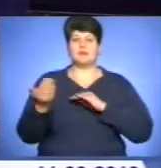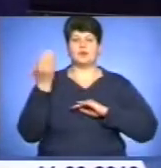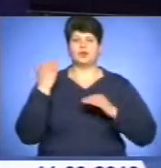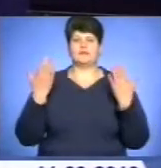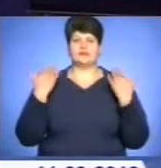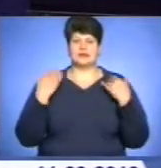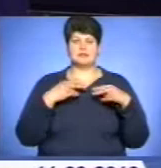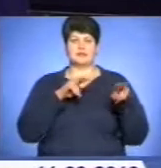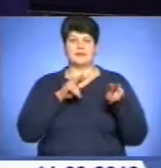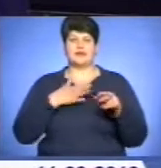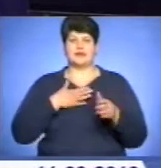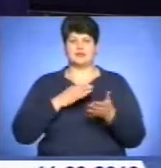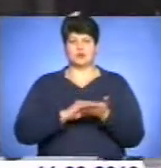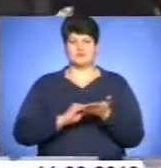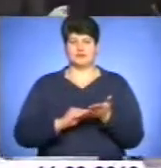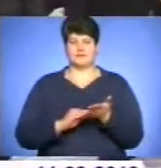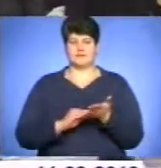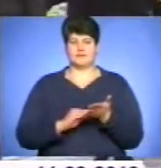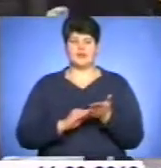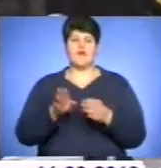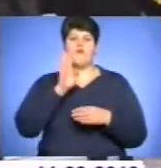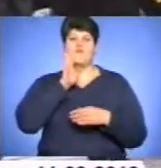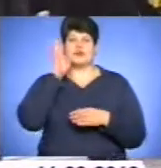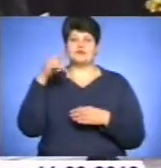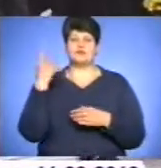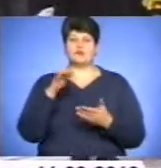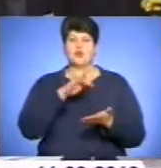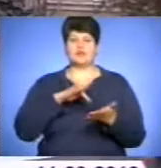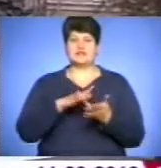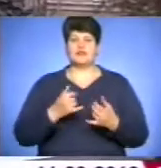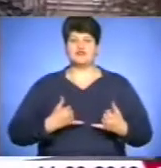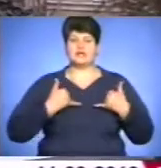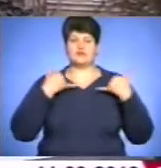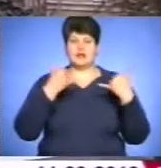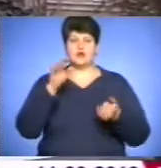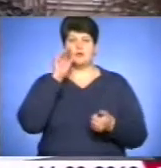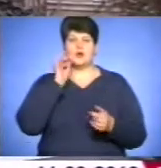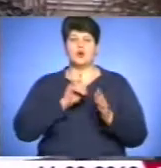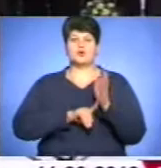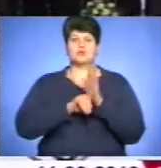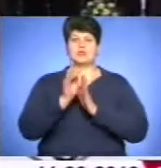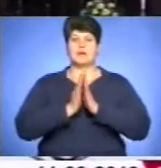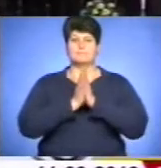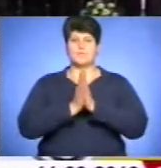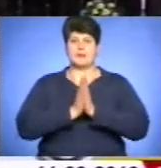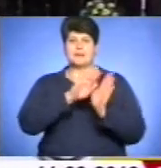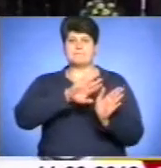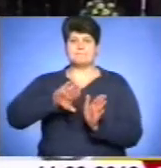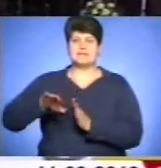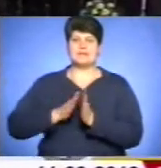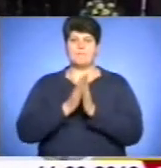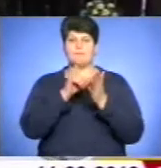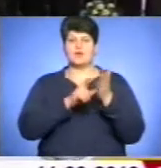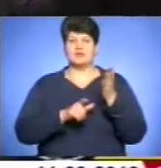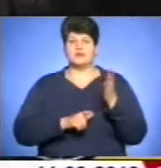спостерігали наші кореспонденти. Вранці в обласному центрі вшанування кобзаря розпочали молебнем. Після молитви представники